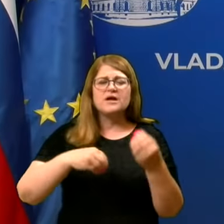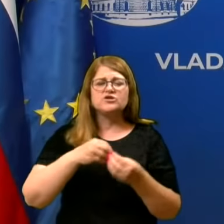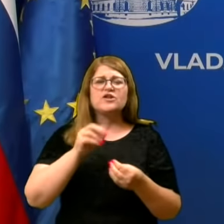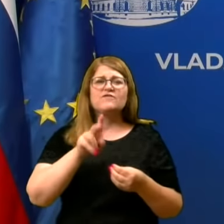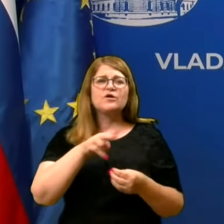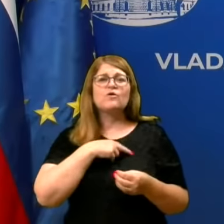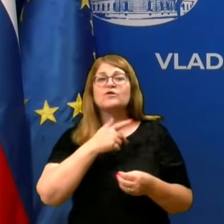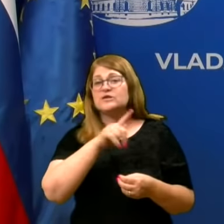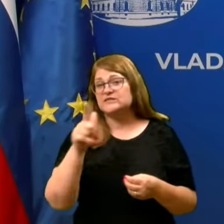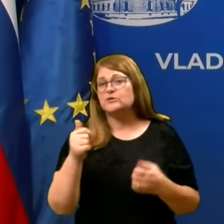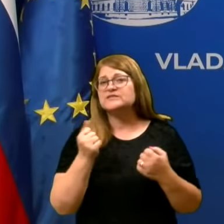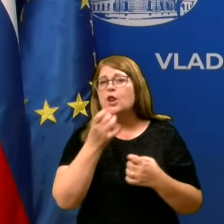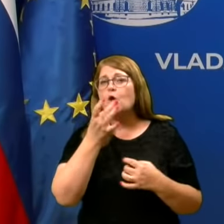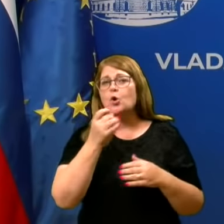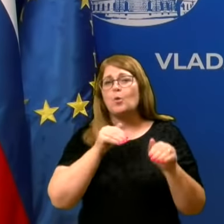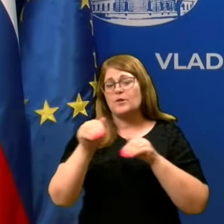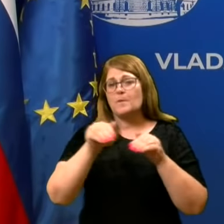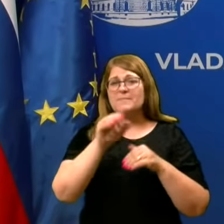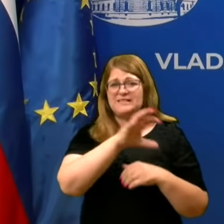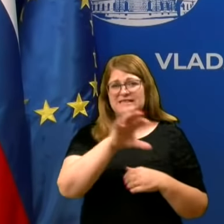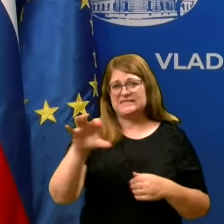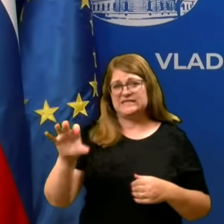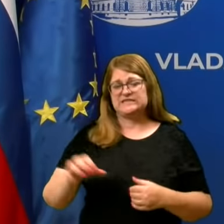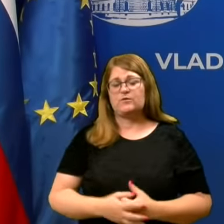drugih zelo konkretnih ministerstv.